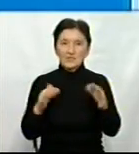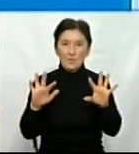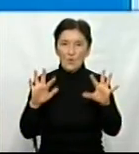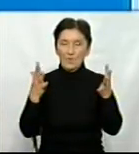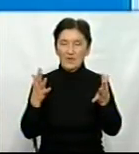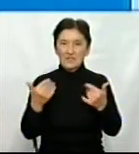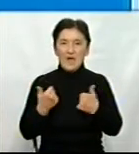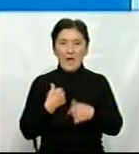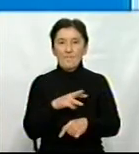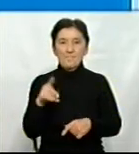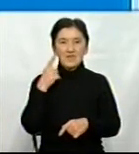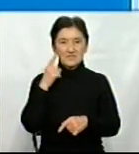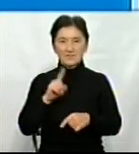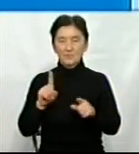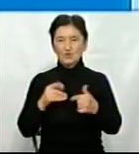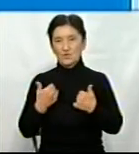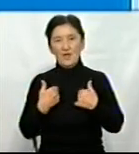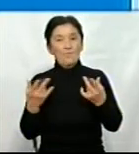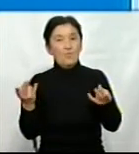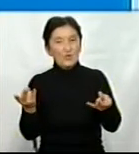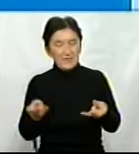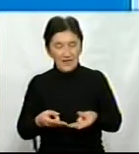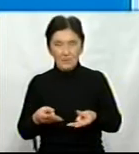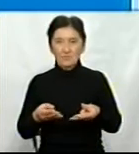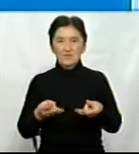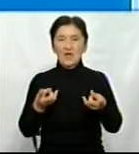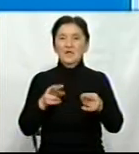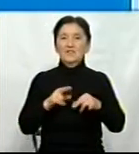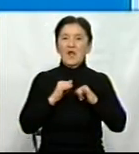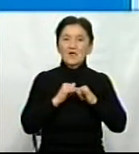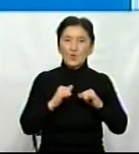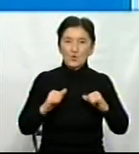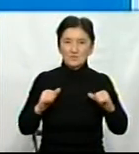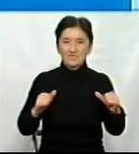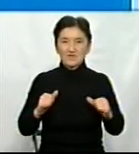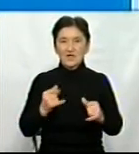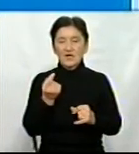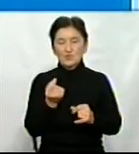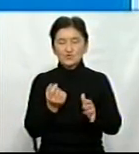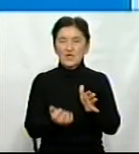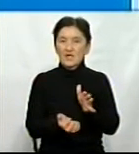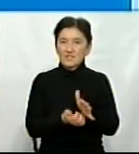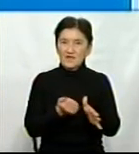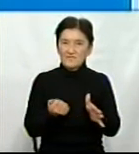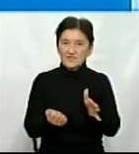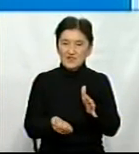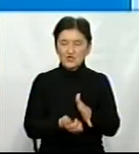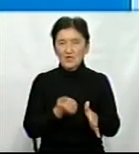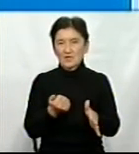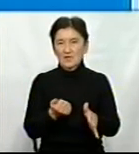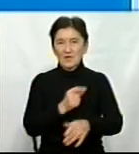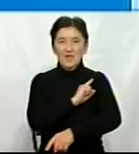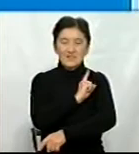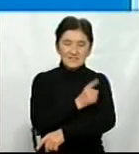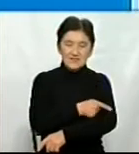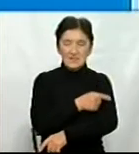знаємо, що нам потрібно, знаємо, що нам потрібно для розвитку. На це трошки не вистачає сил,